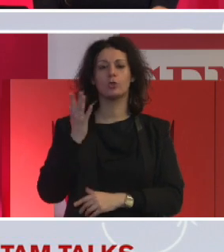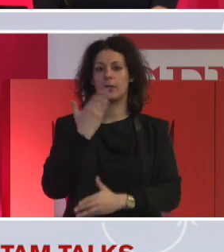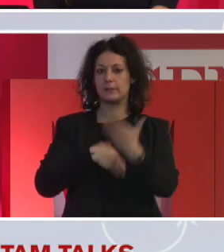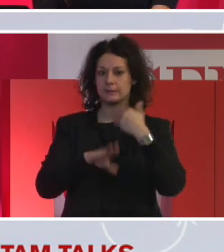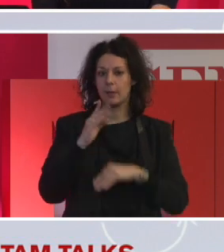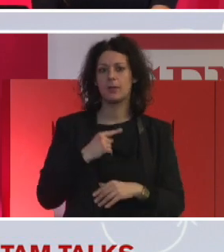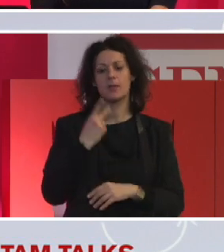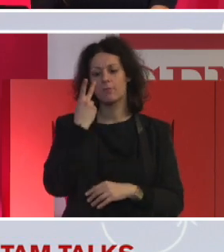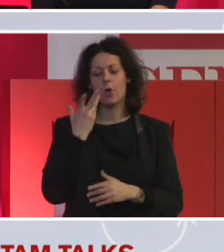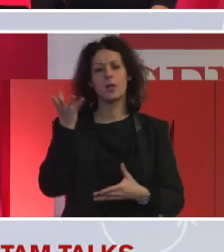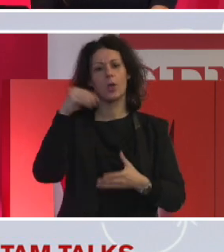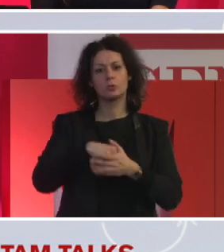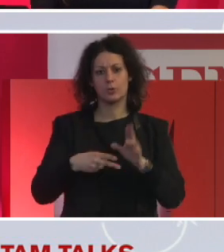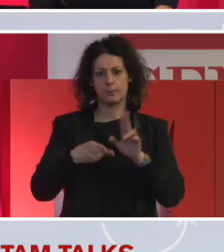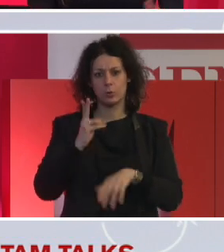discussa,